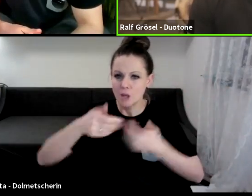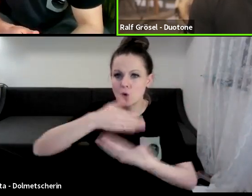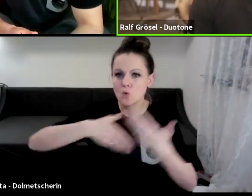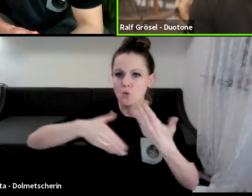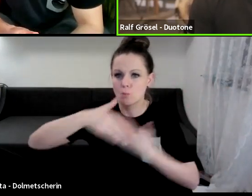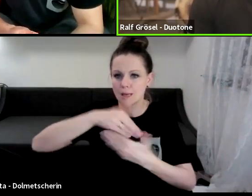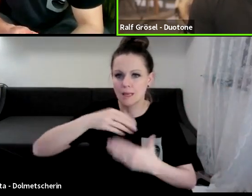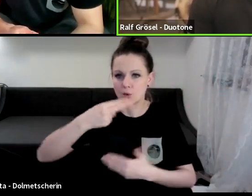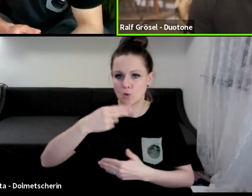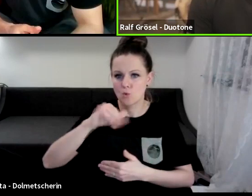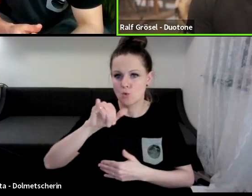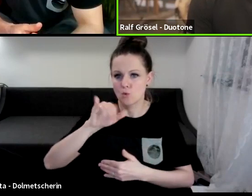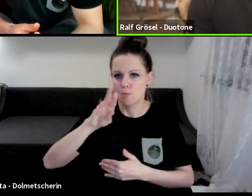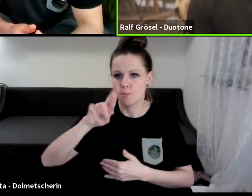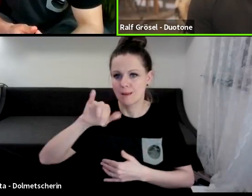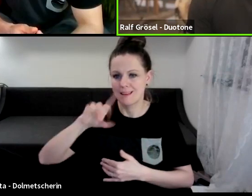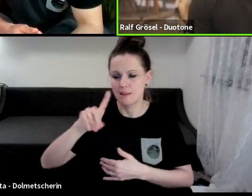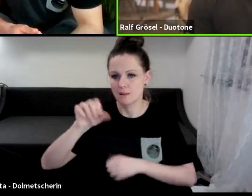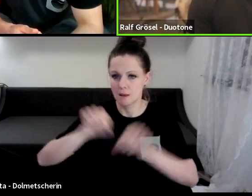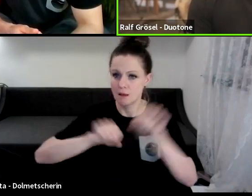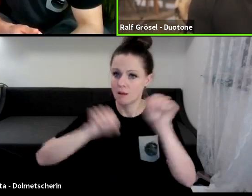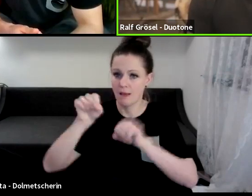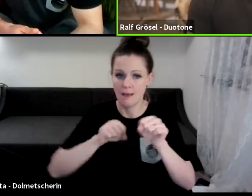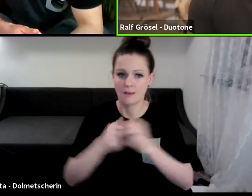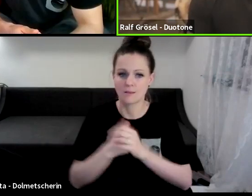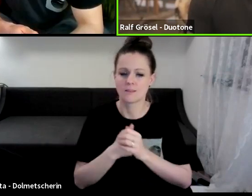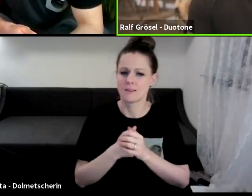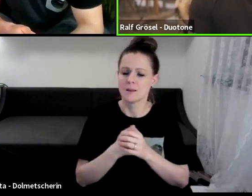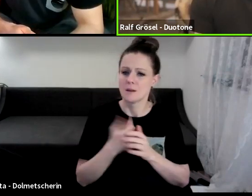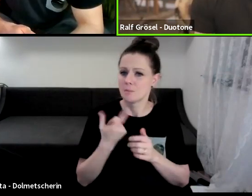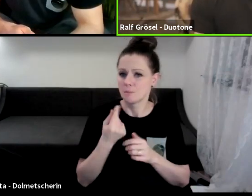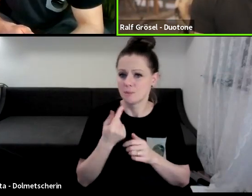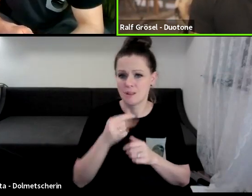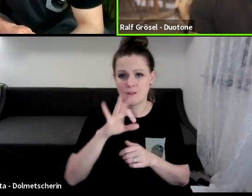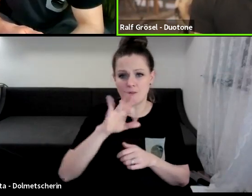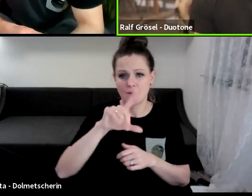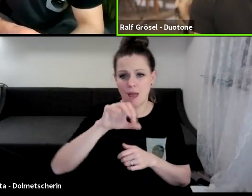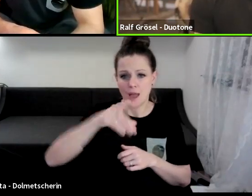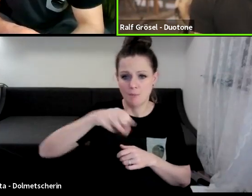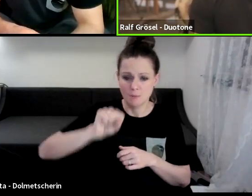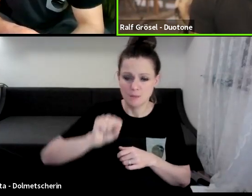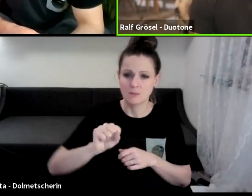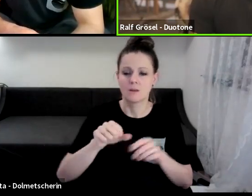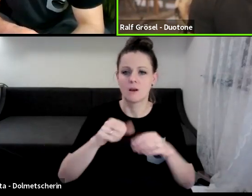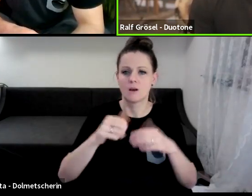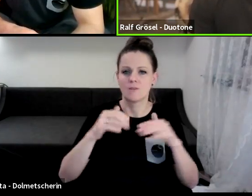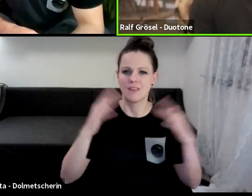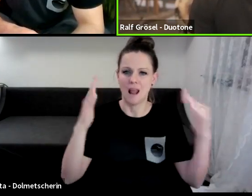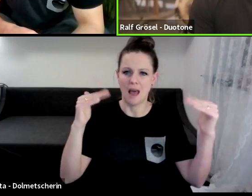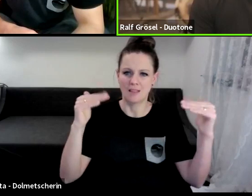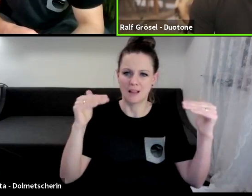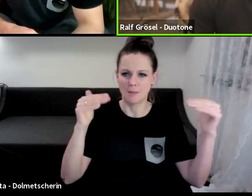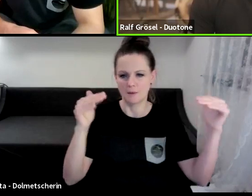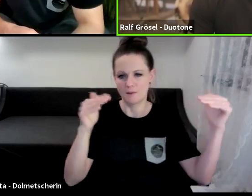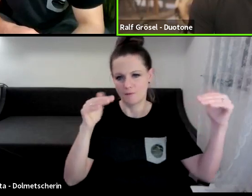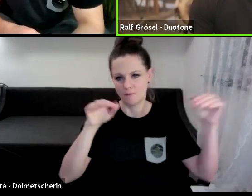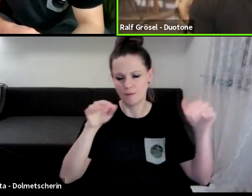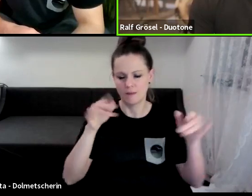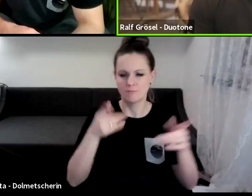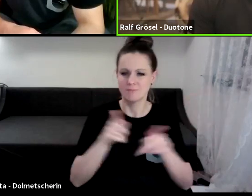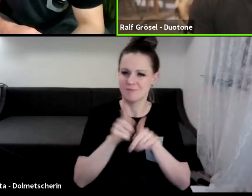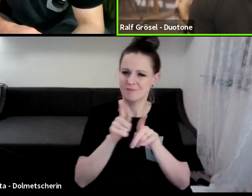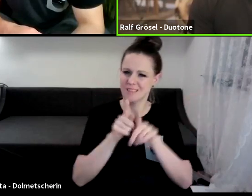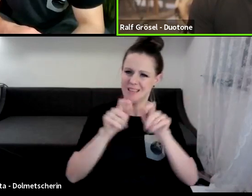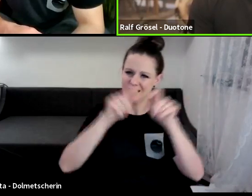beinhaltet. Also Tubekites, die Flaps haben, also Landeklappen, so wie bei einem Gleitschirm oder bei einem Kite, bei einem